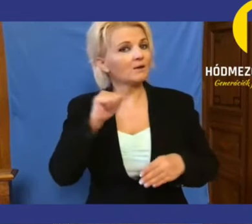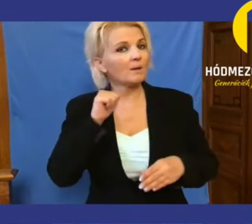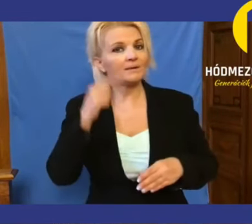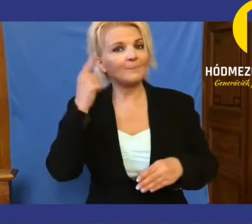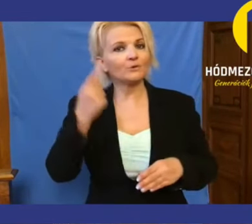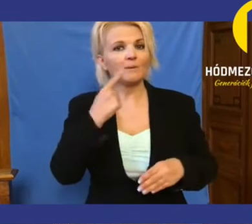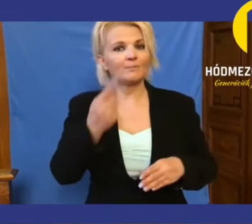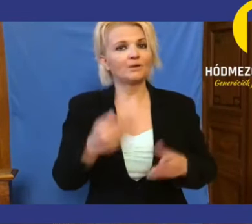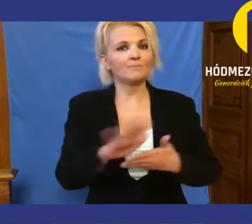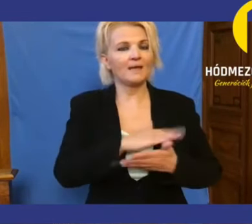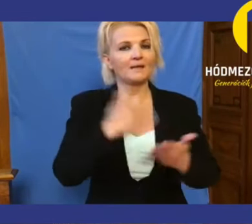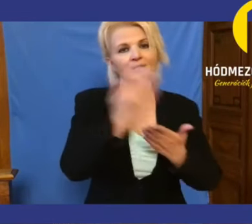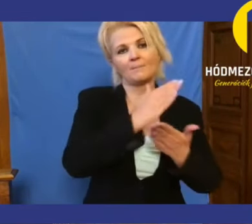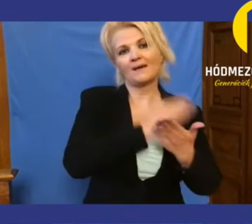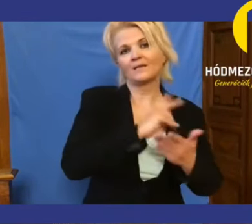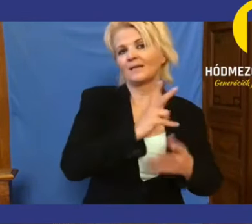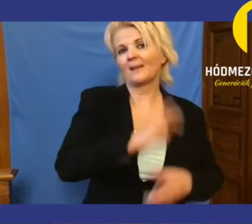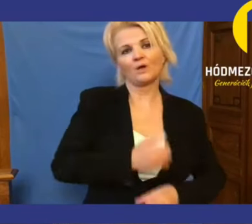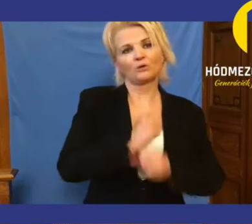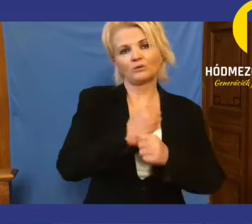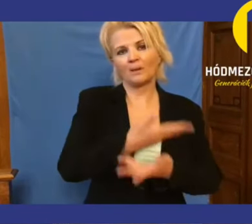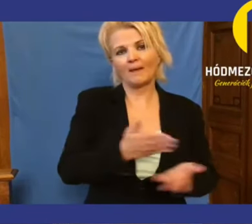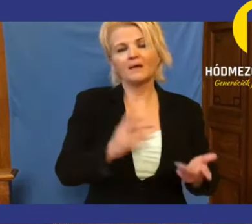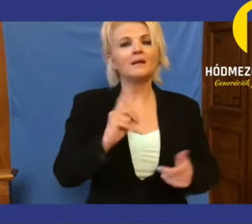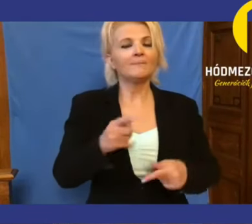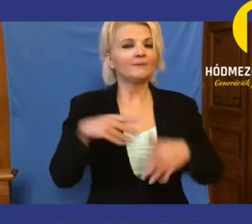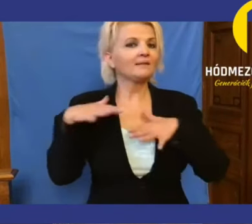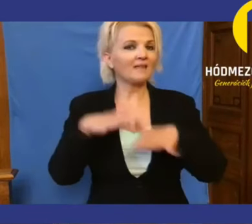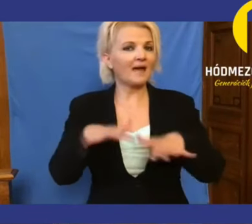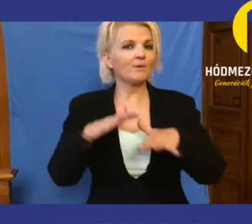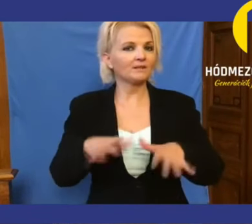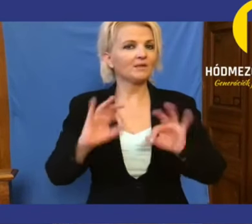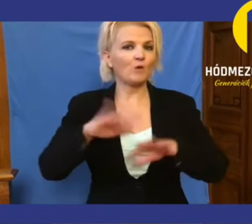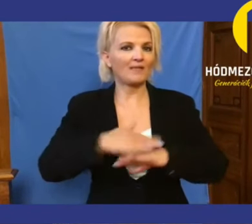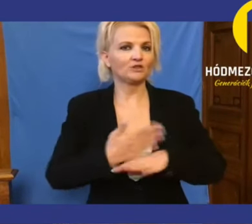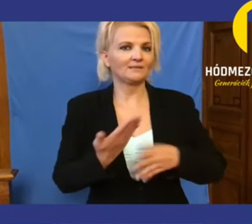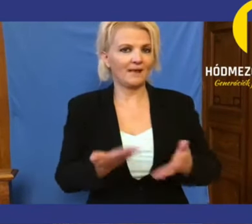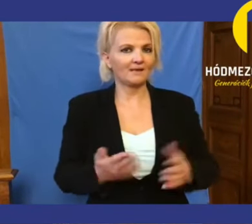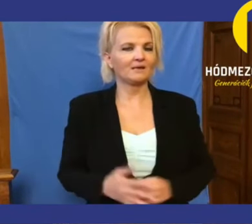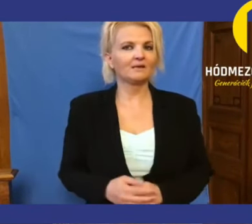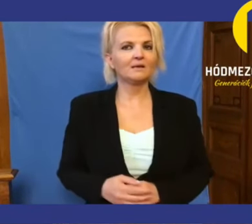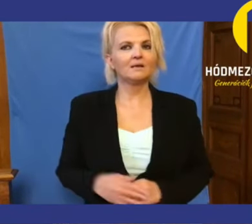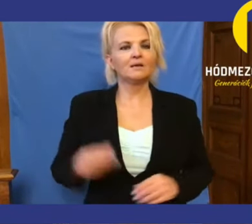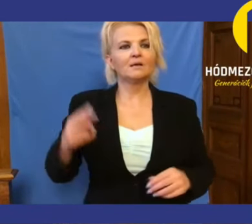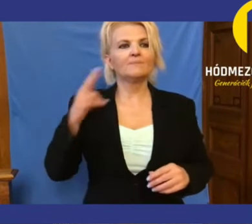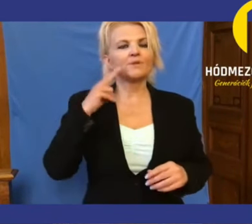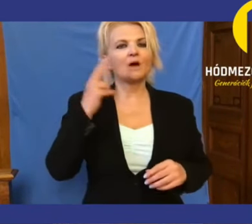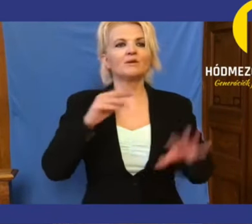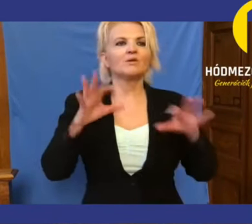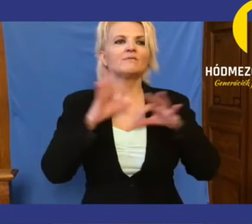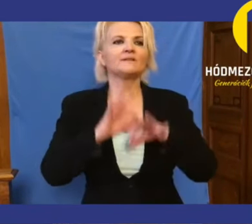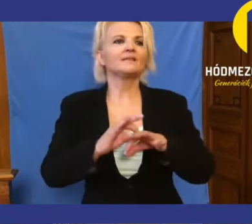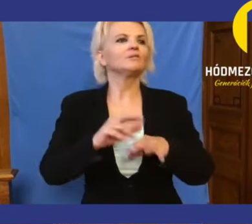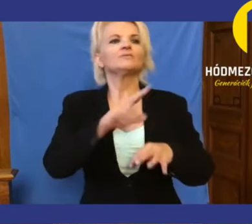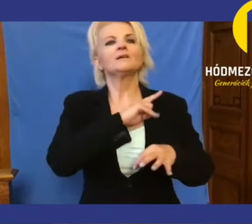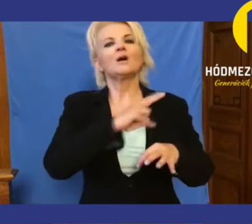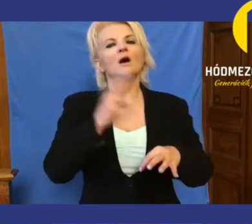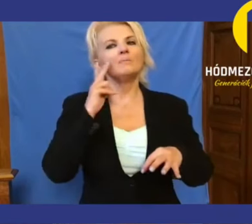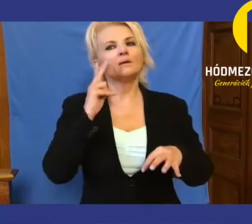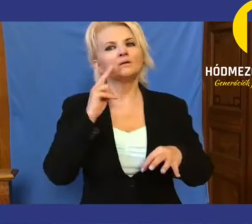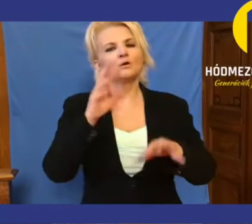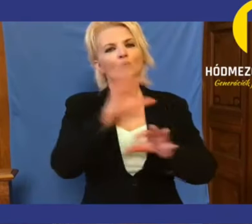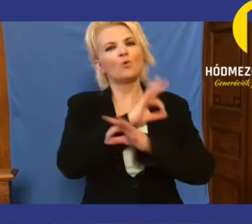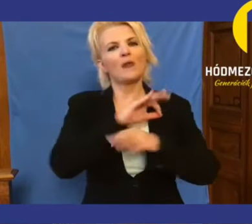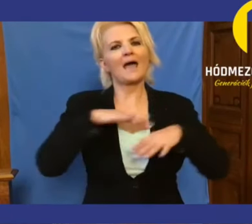nem tudja megmondani, milyen szabályzatot is ki nem tartotta be. De azért támadni azt jól esik neki. Amikor a vezetés felelősségében, amikor hullák